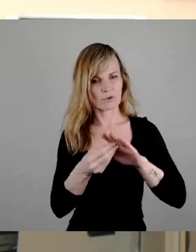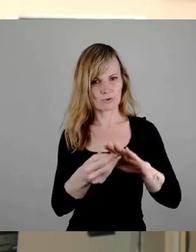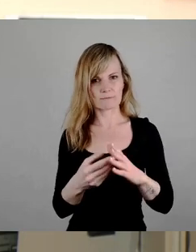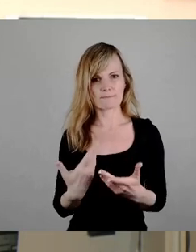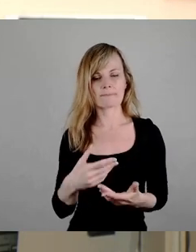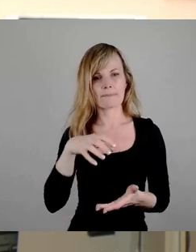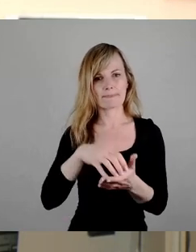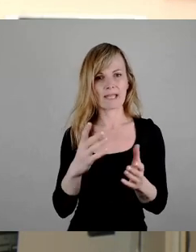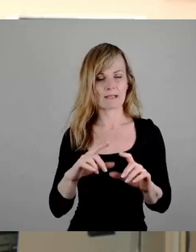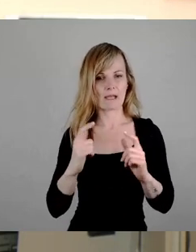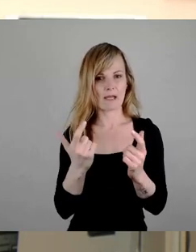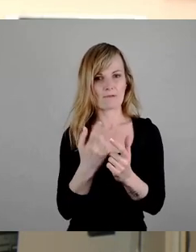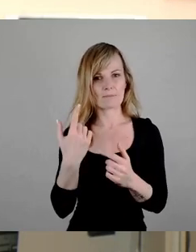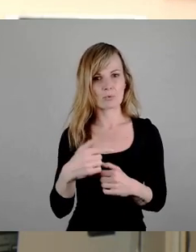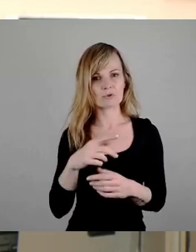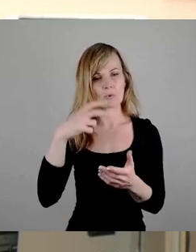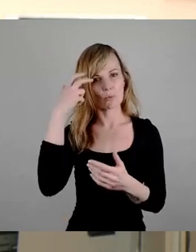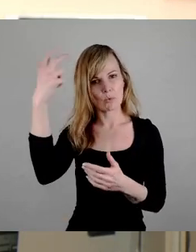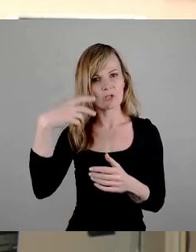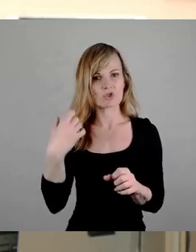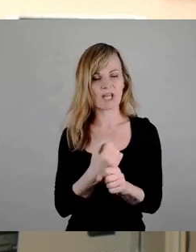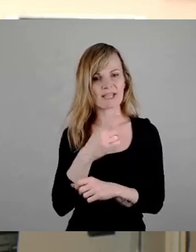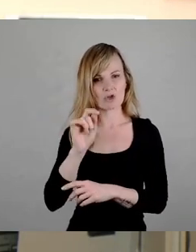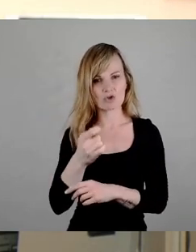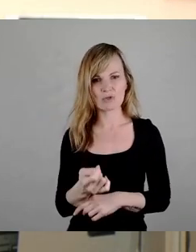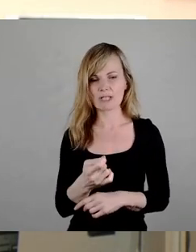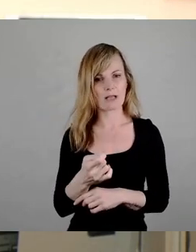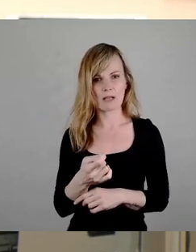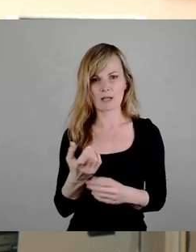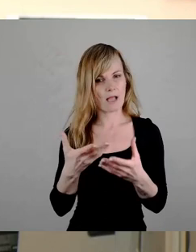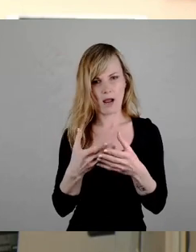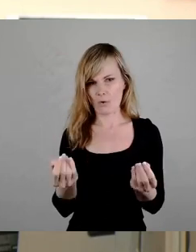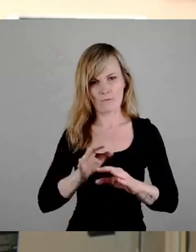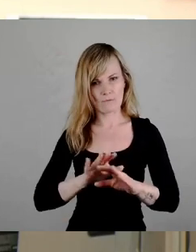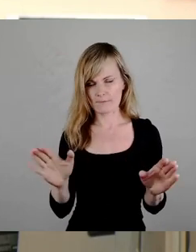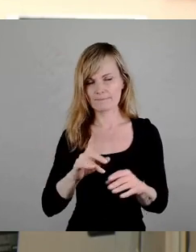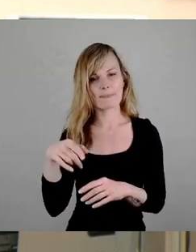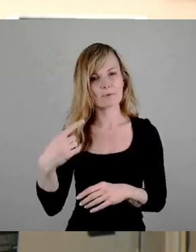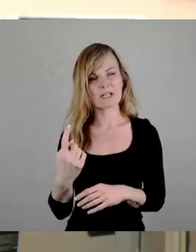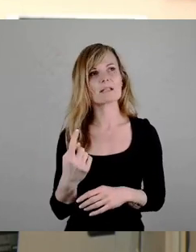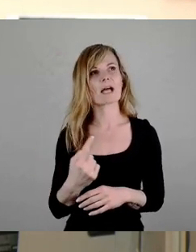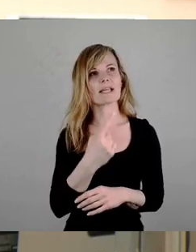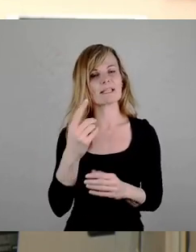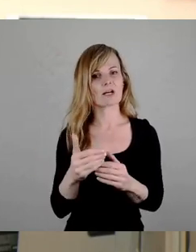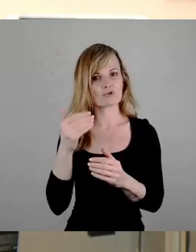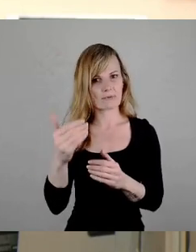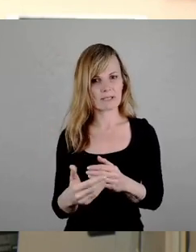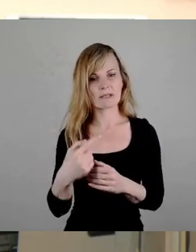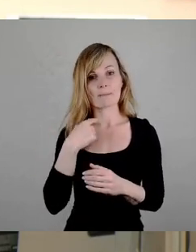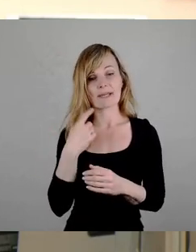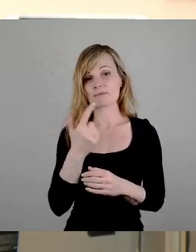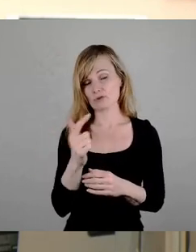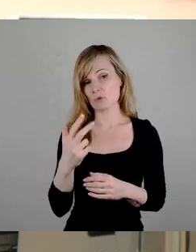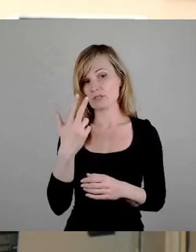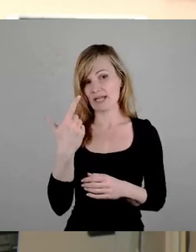Königsteiner Schlüssels in Dresden. Und nur ein Jahr später, im Mai 2023, fiel dann